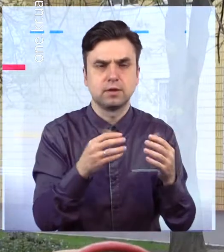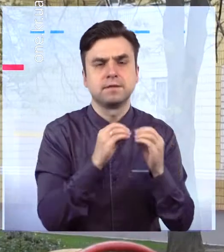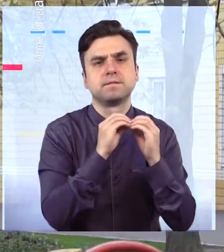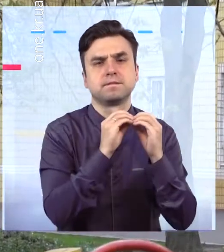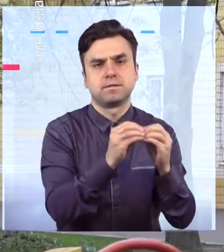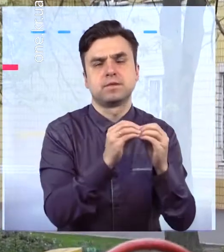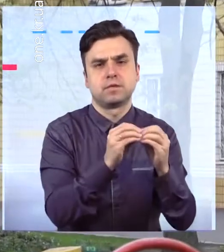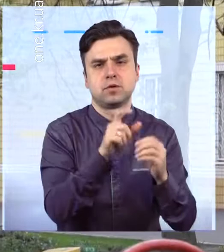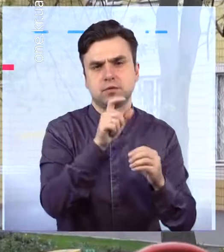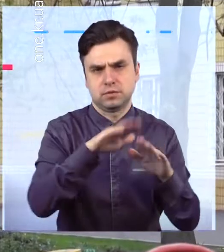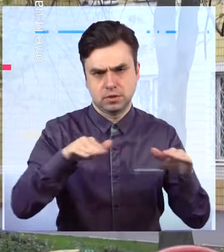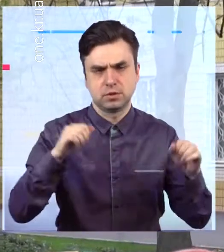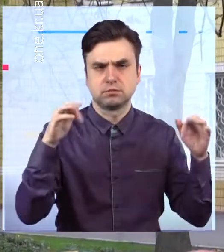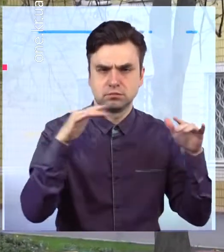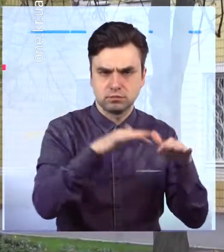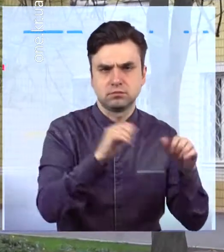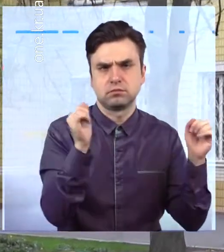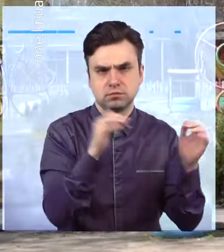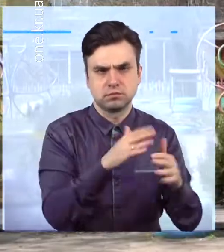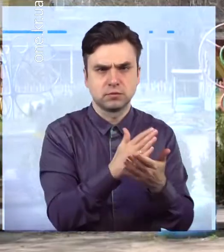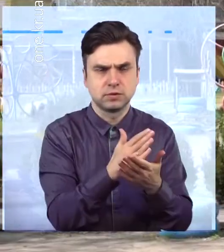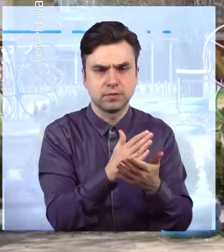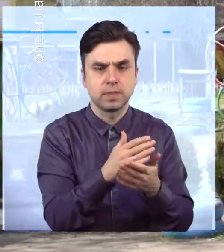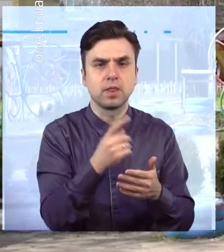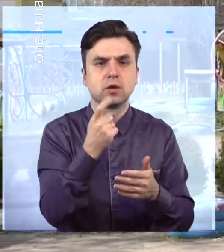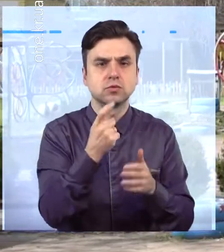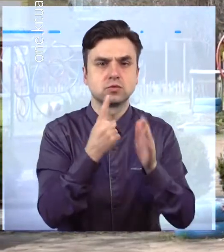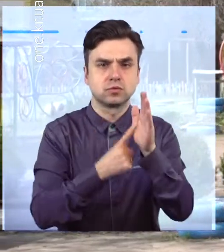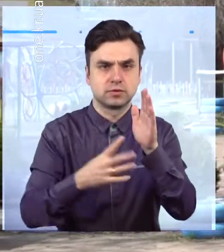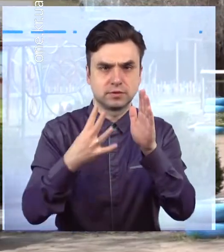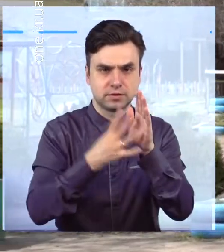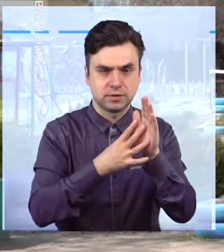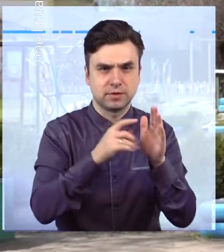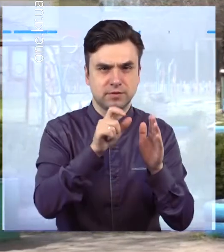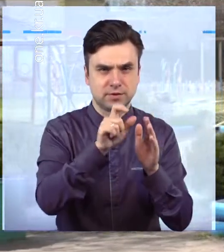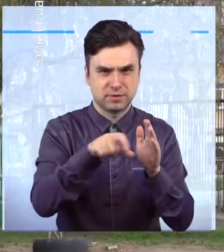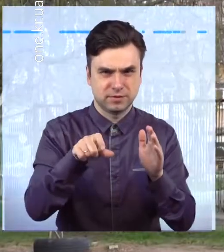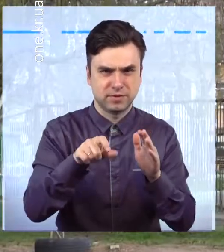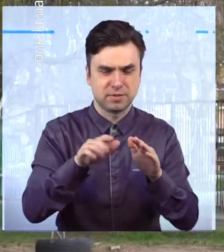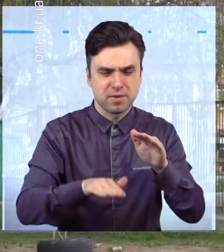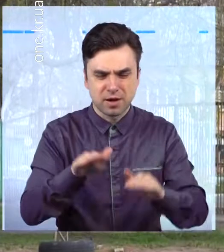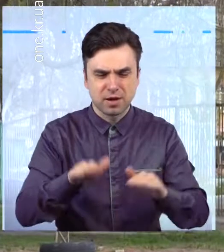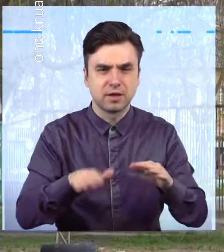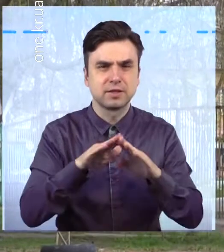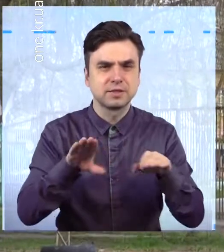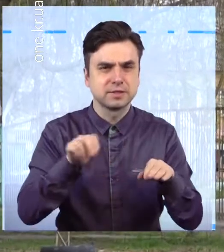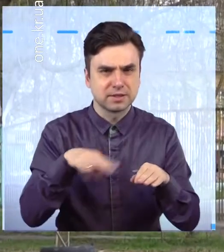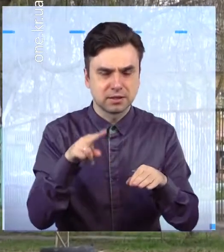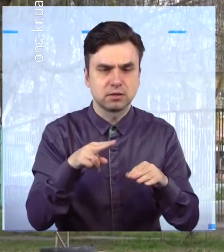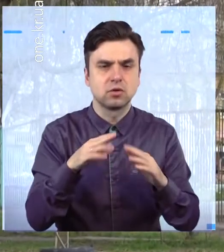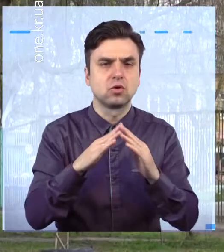працюють у штатному режимі. Загалом 169 дошкільнят у складі 11 груп перебувають на